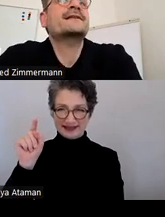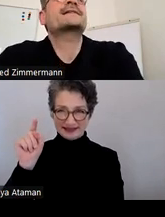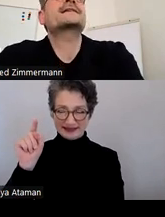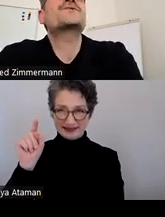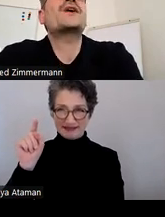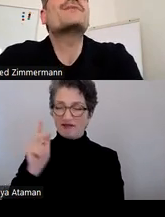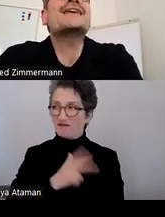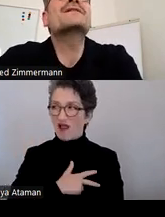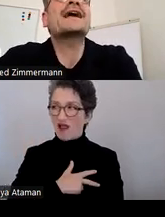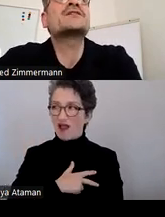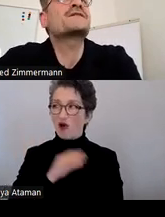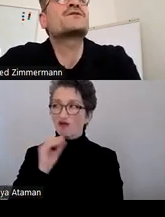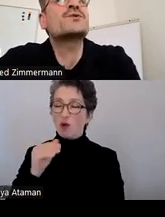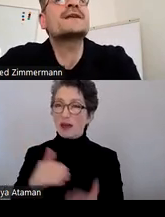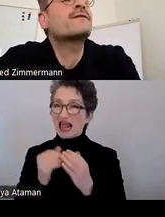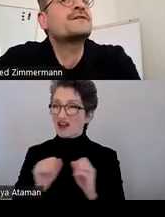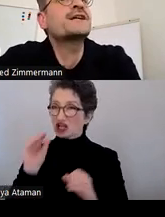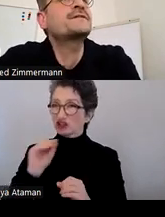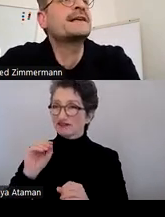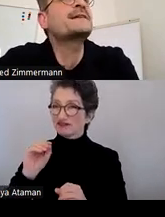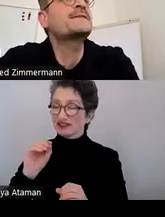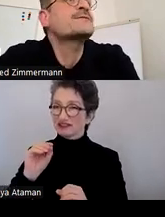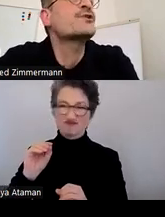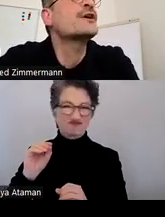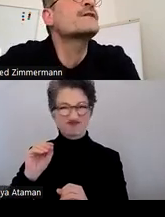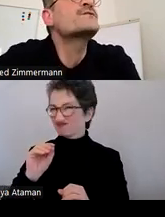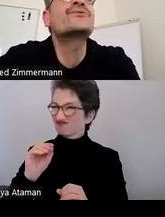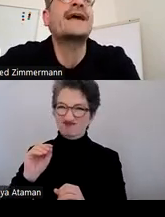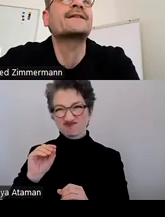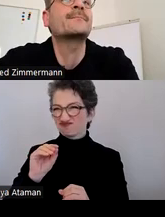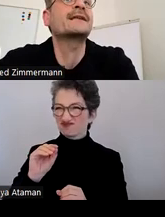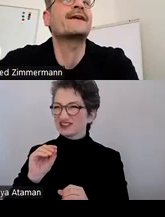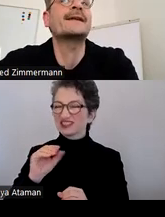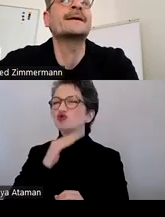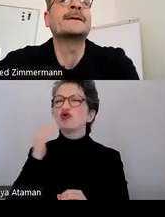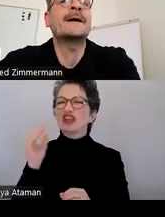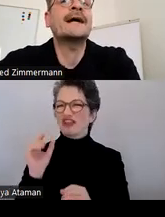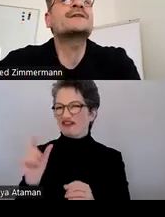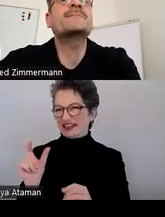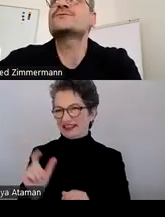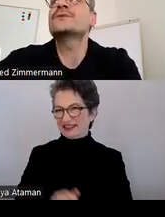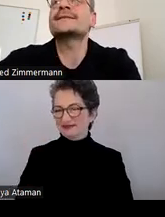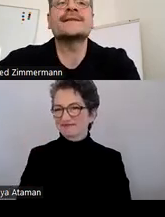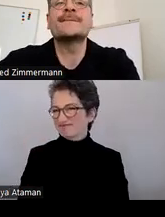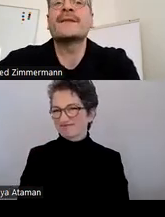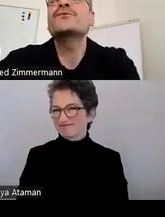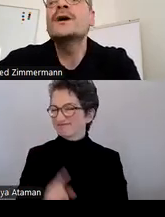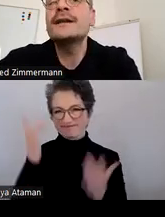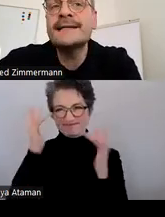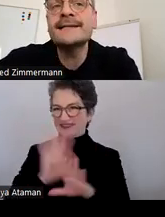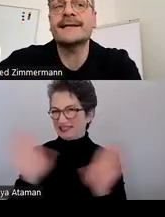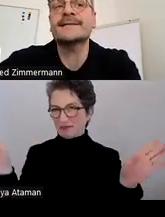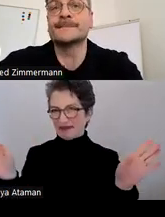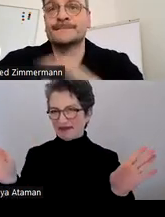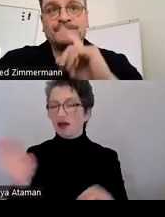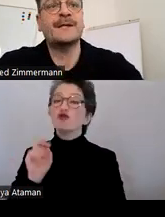ist tatsächlich für eine barrierefreie Schriftgröße oder Schrift nicht, also zu fett mittlerweile, also nicht mehr zulässig für